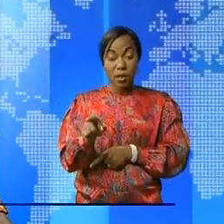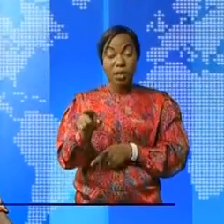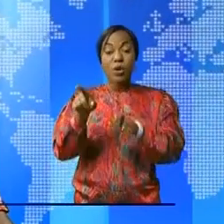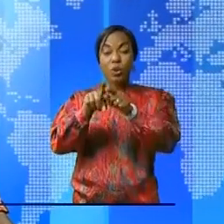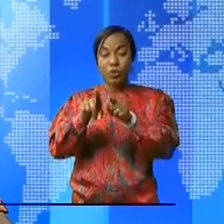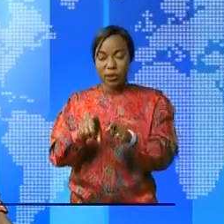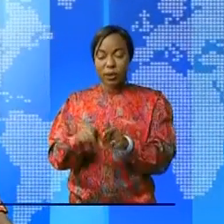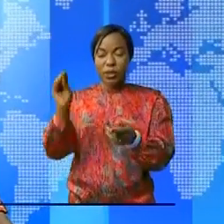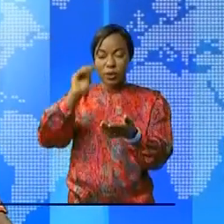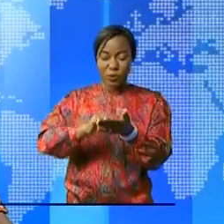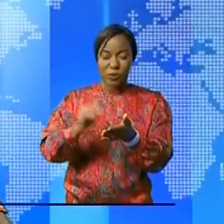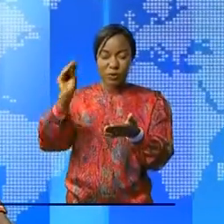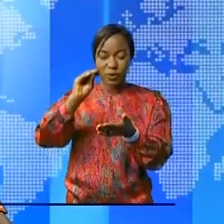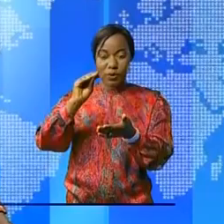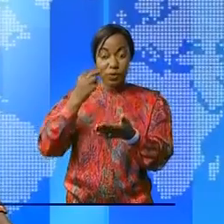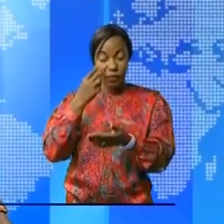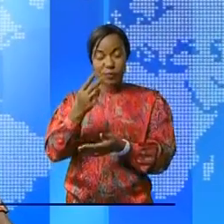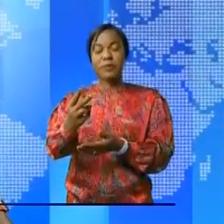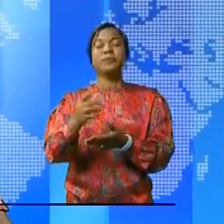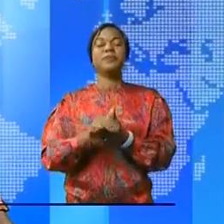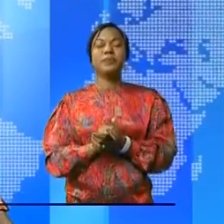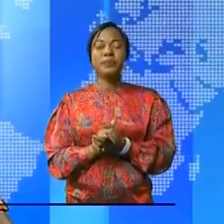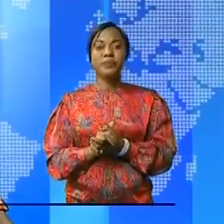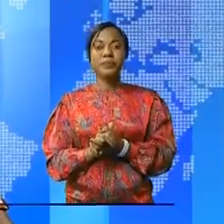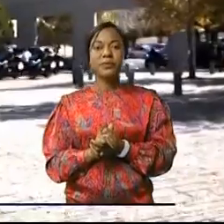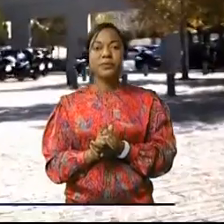Vashem. Encore une fois, Pierre Kibombe-Somoui.